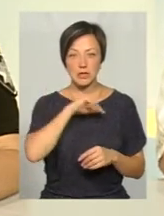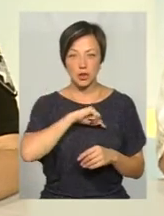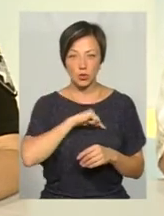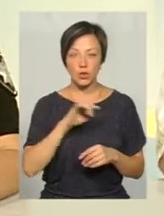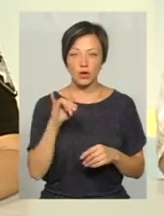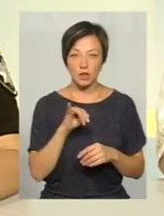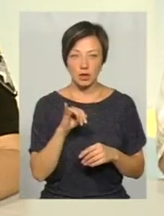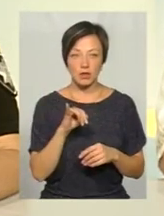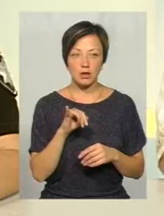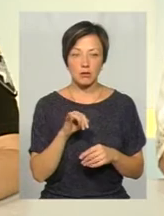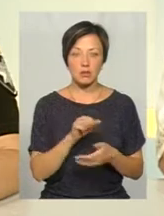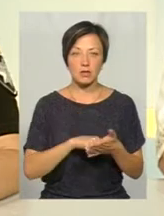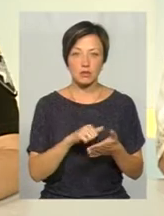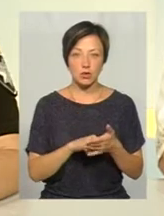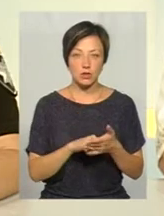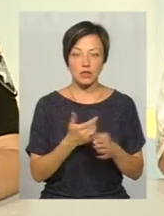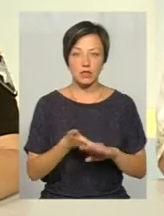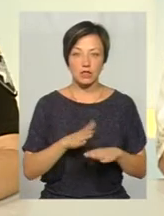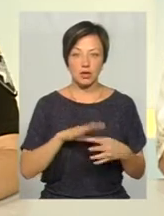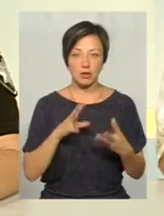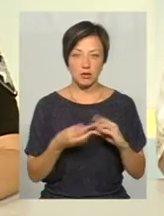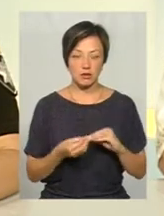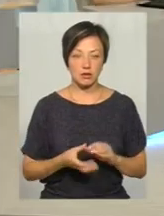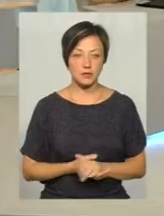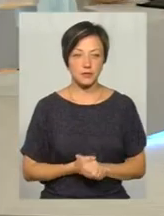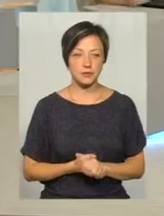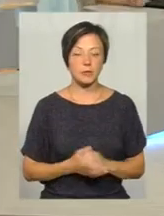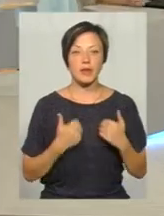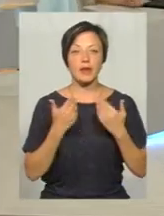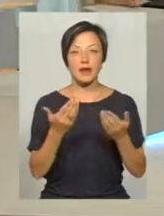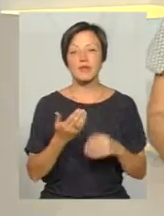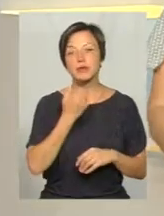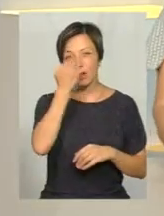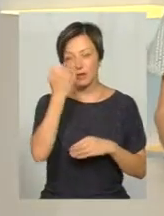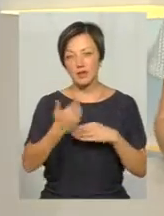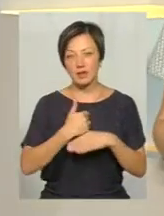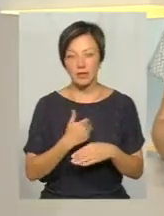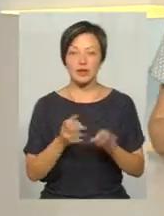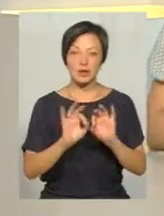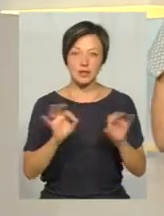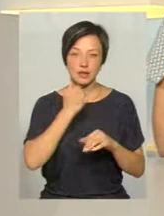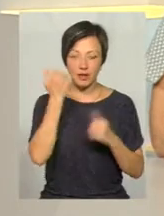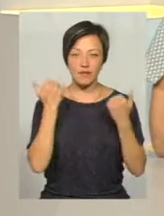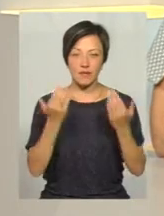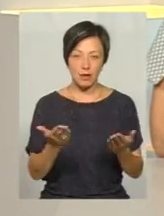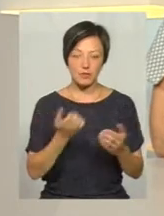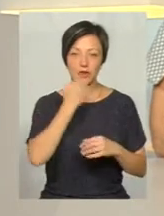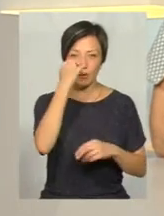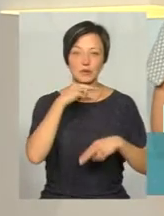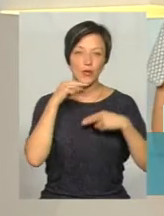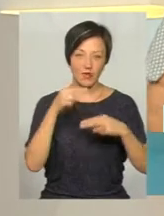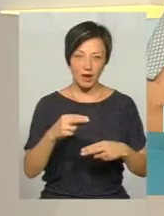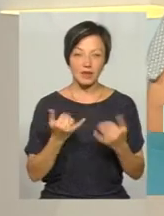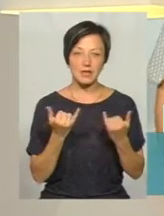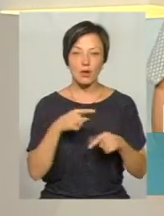і воно призводить до дуже тяжких наслідків. Я вам дякую, що завітали, дякую за роз'яснення. Вам, шановні гадачі, дякую за